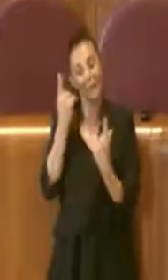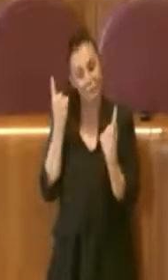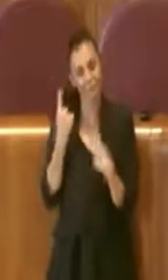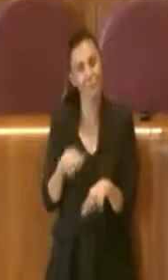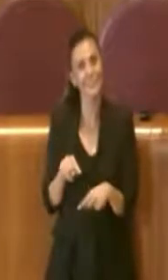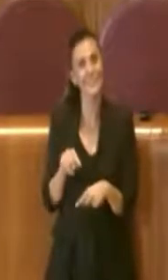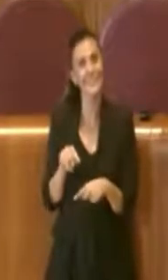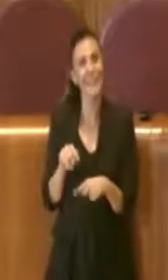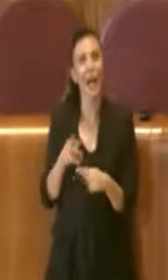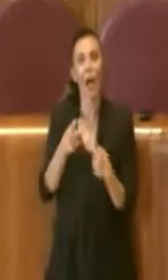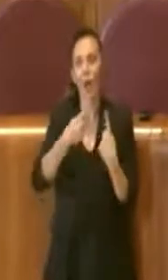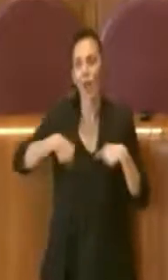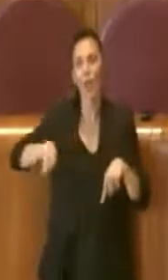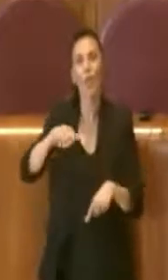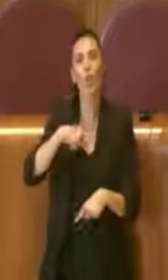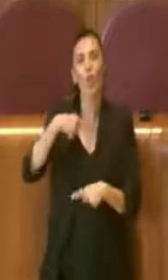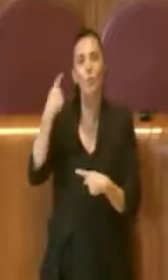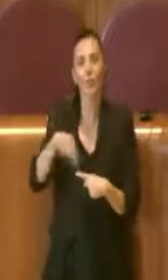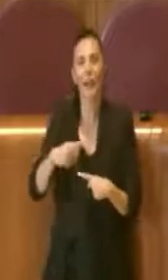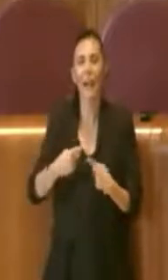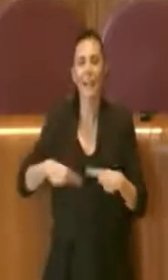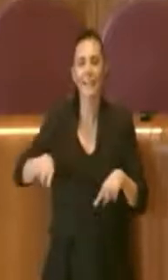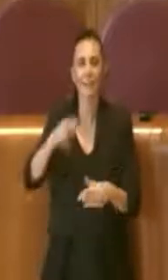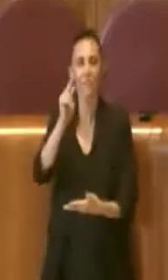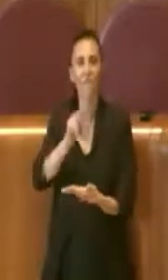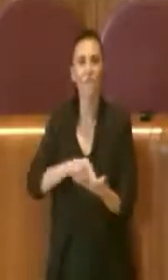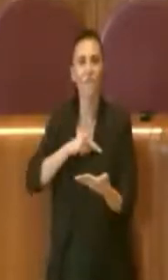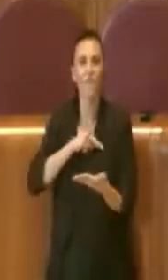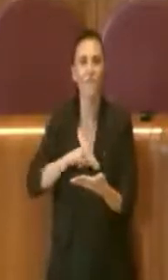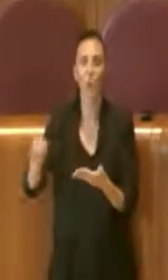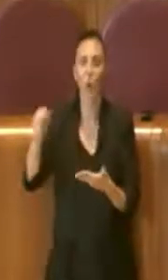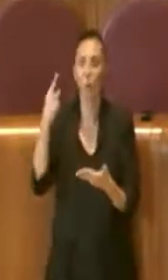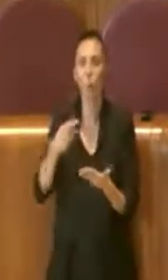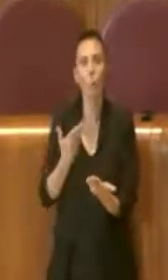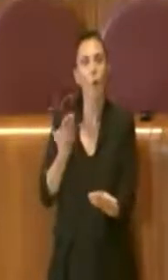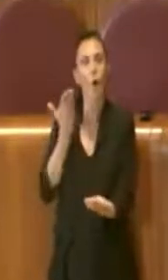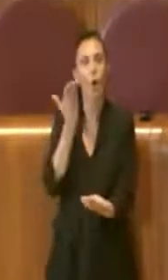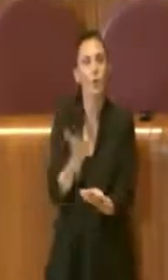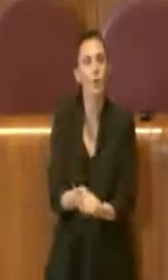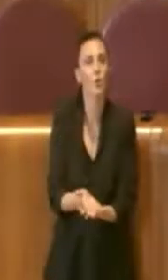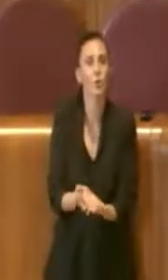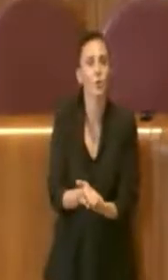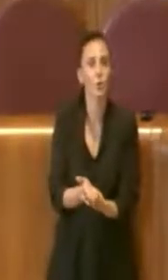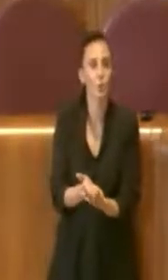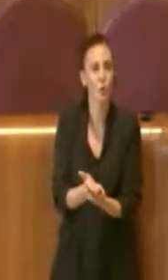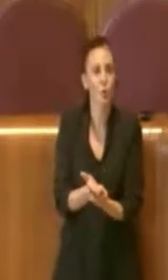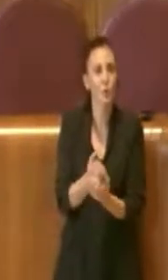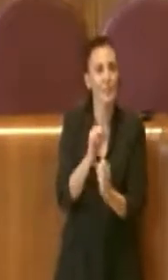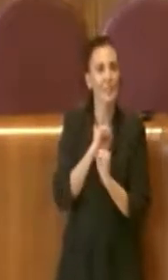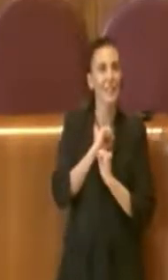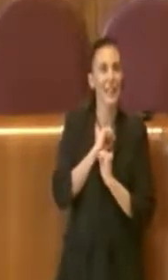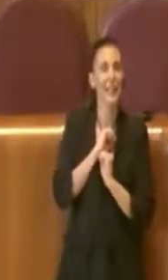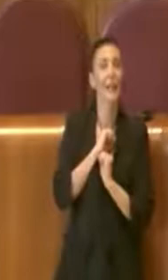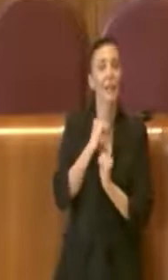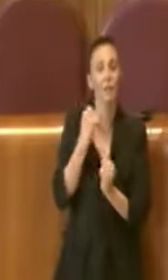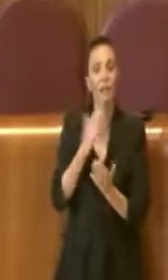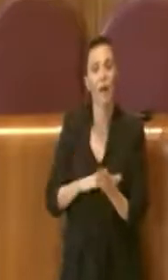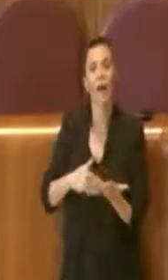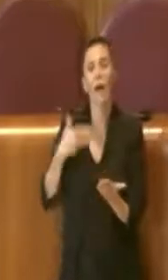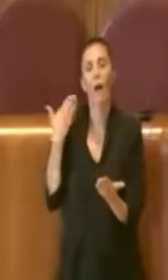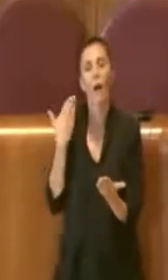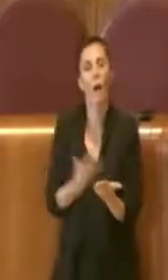fatto che andiamo a votare in questa assemblea una mozione credo che dia valore e